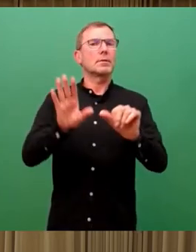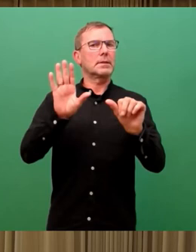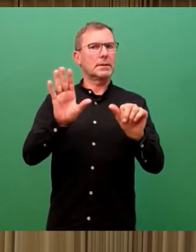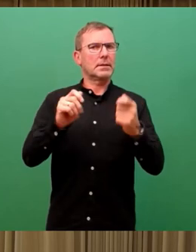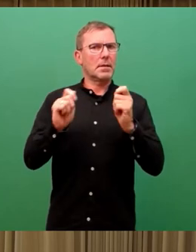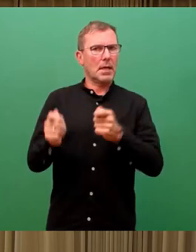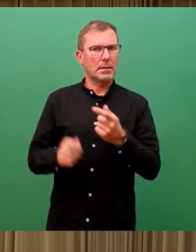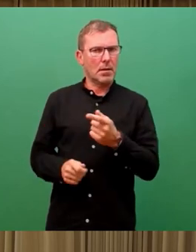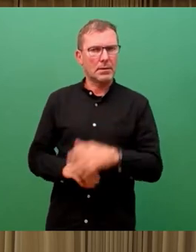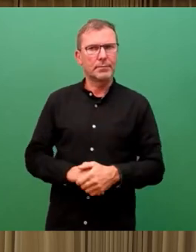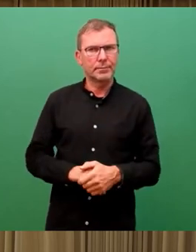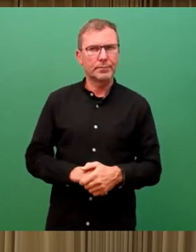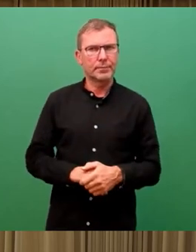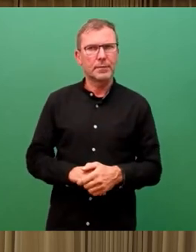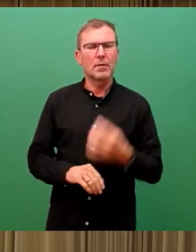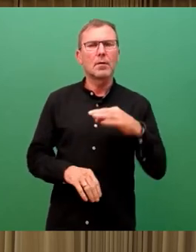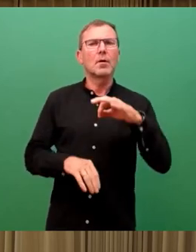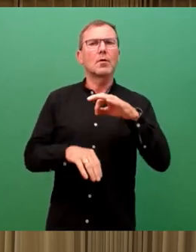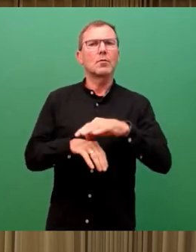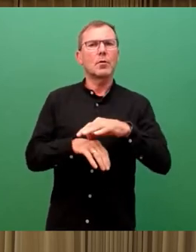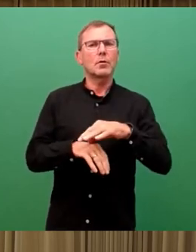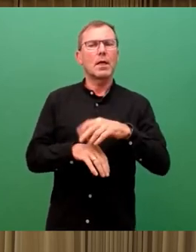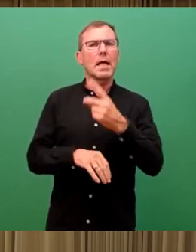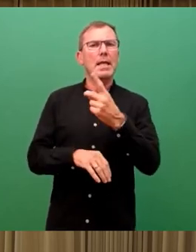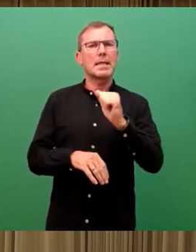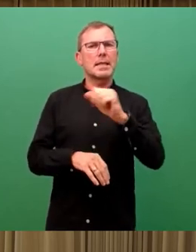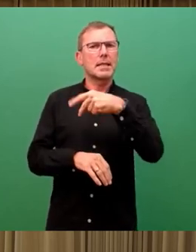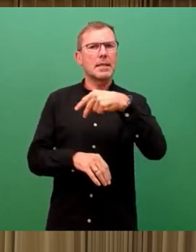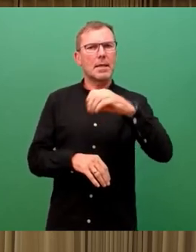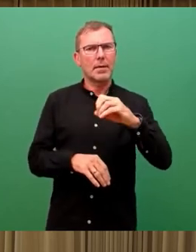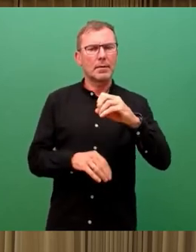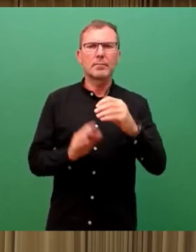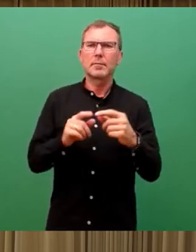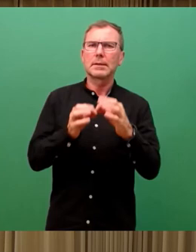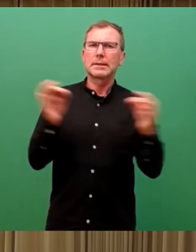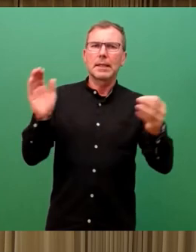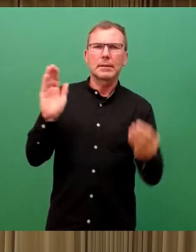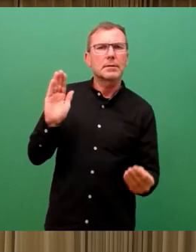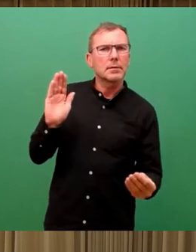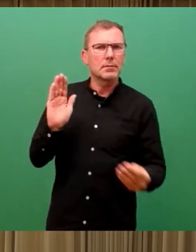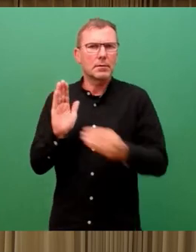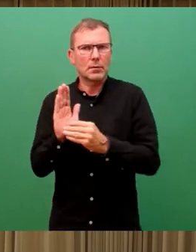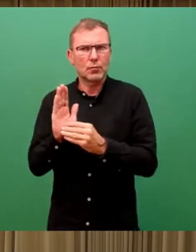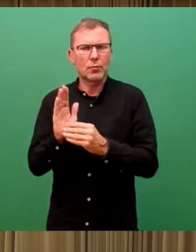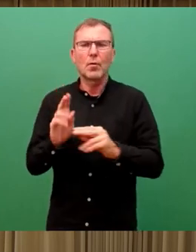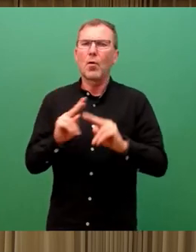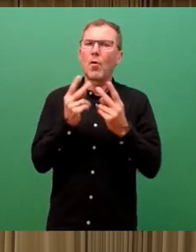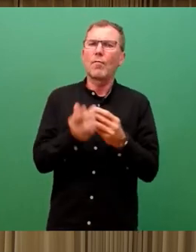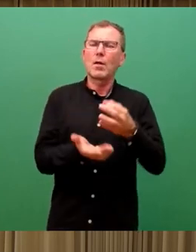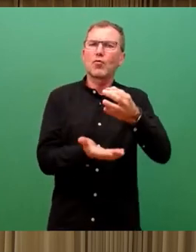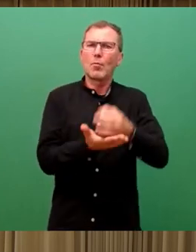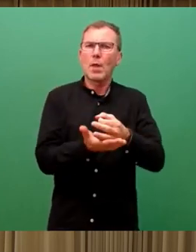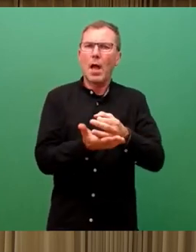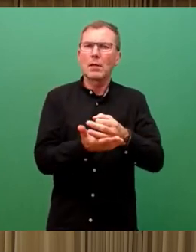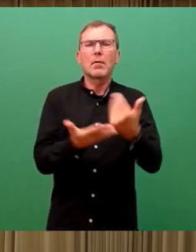gewesen, jetzt von Herrn Dr. Deppe im Ausschuss Umweltkommunales aller